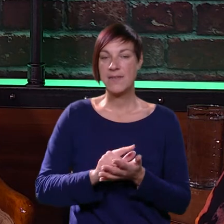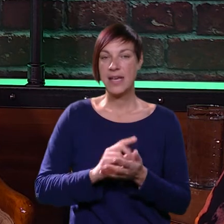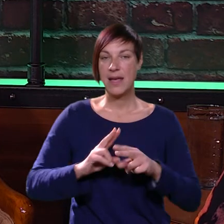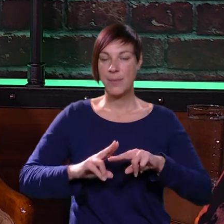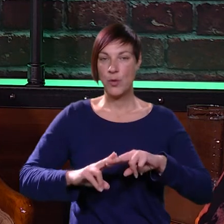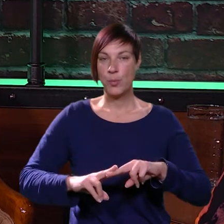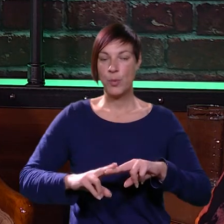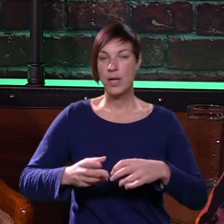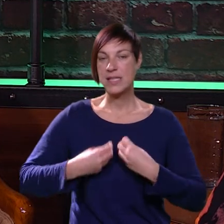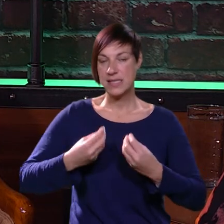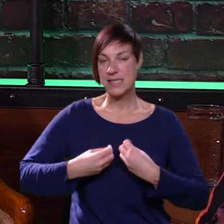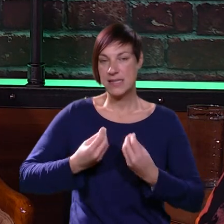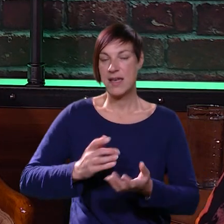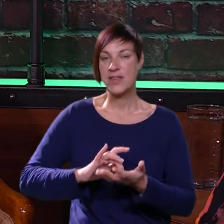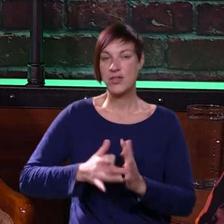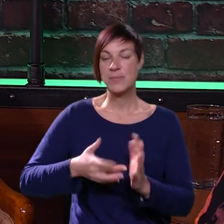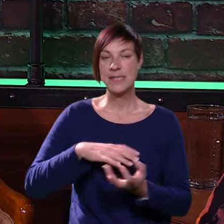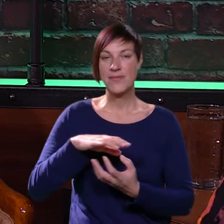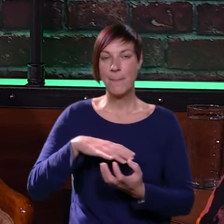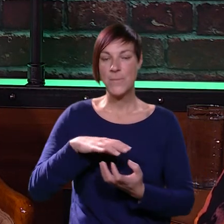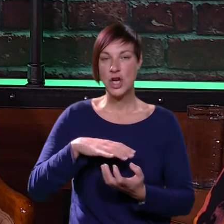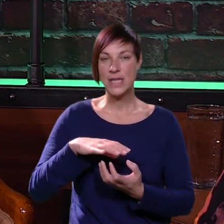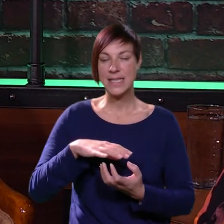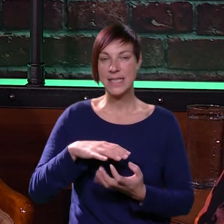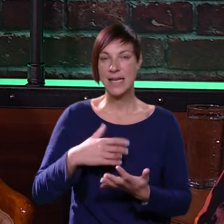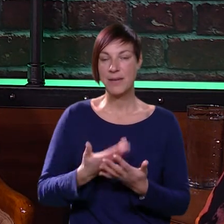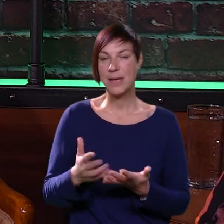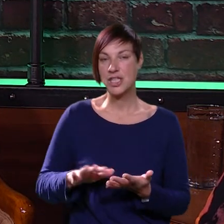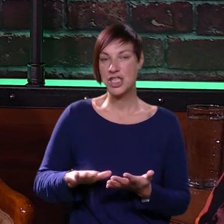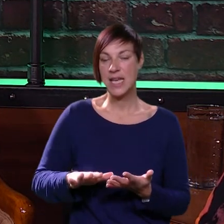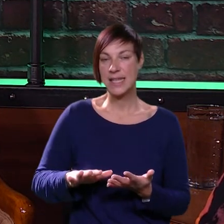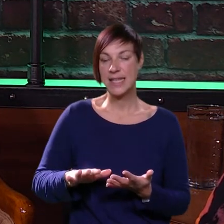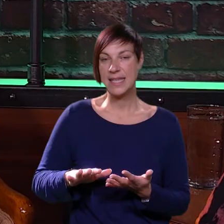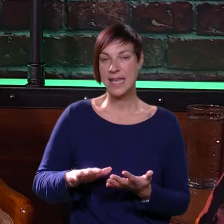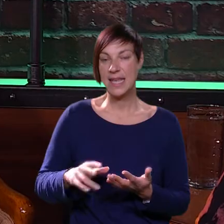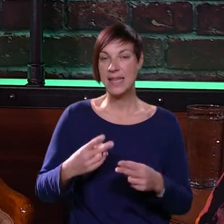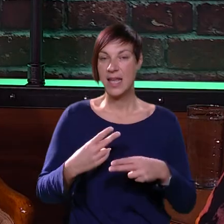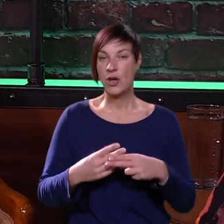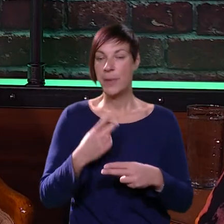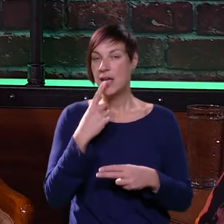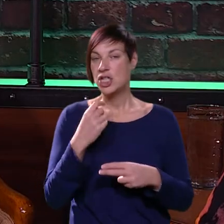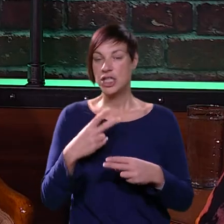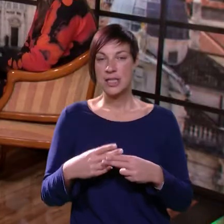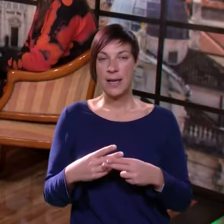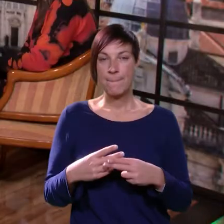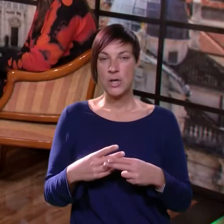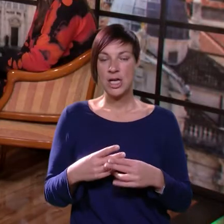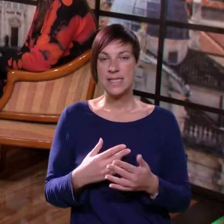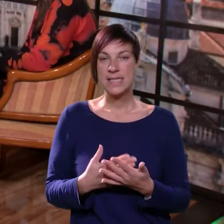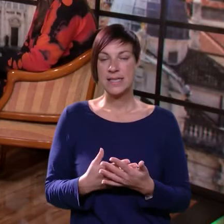vrijeme u bolnici, to sovjetujem svim roditeljima, će odjeti obole od diabetesa,